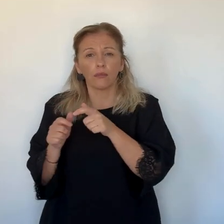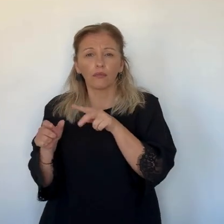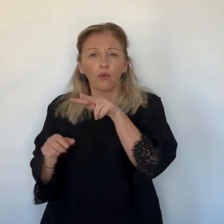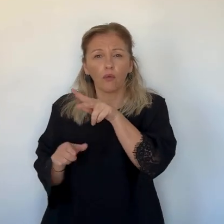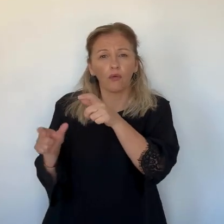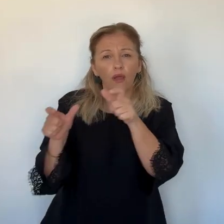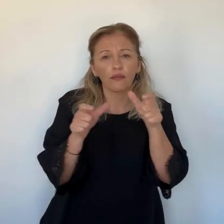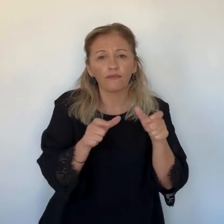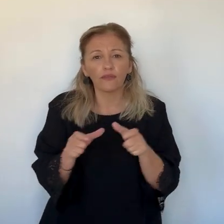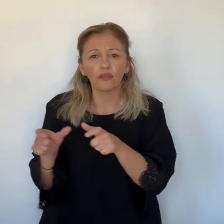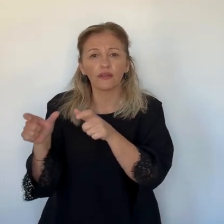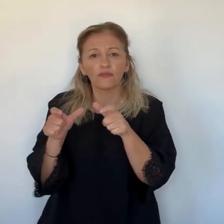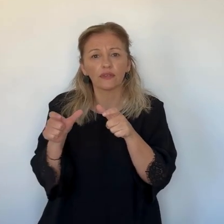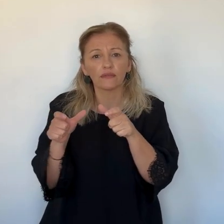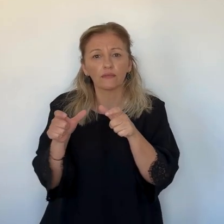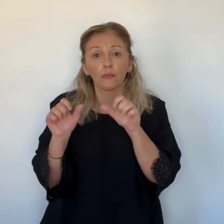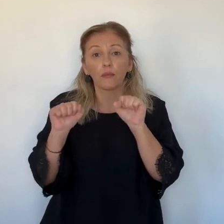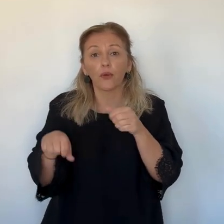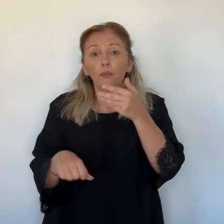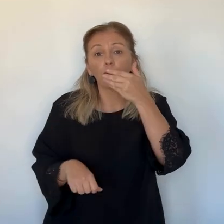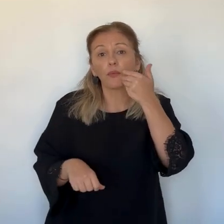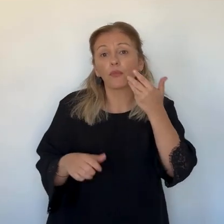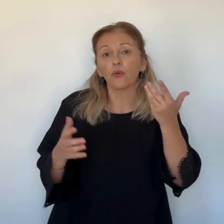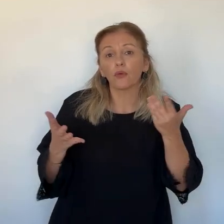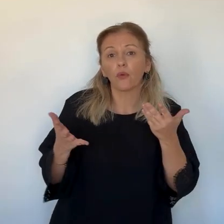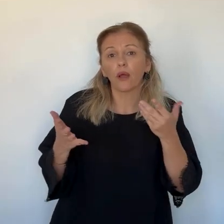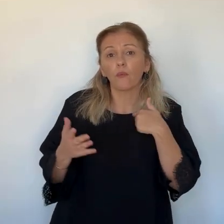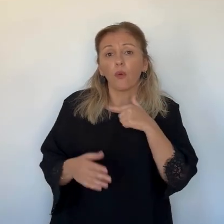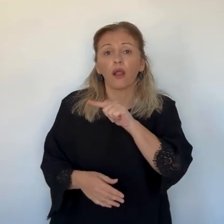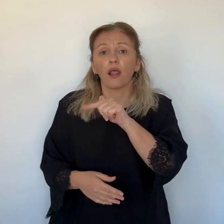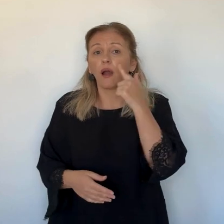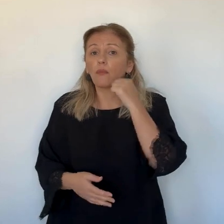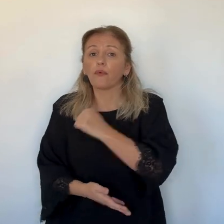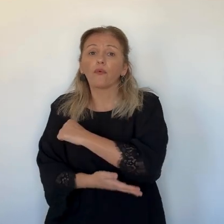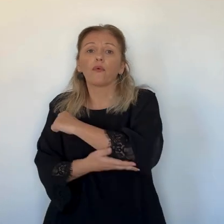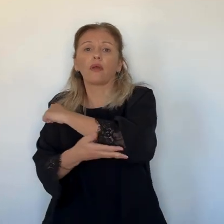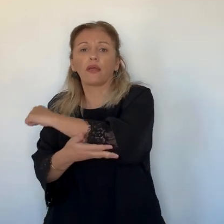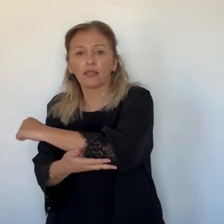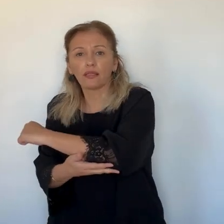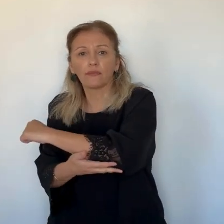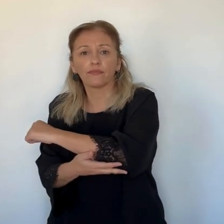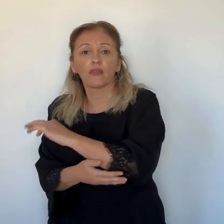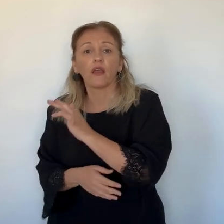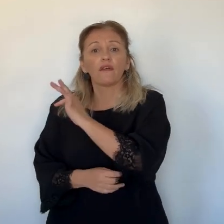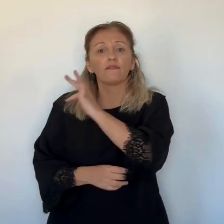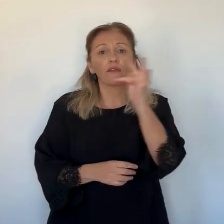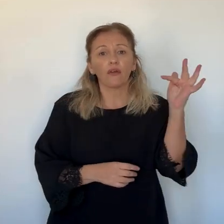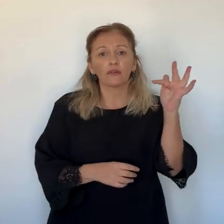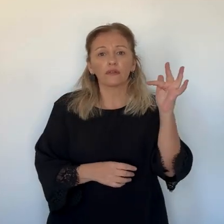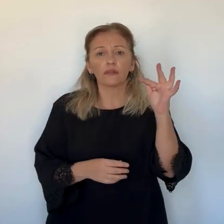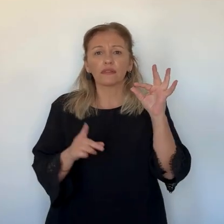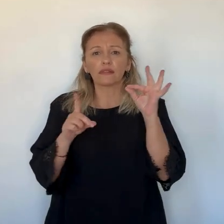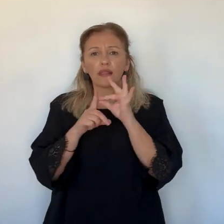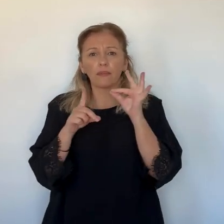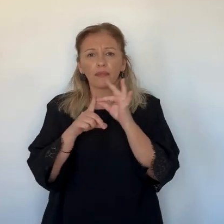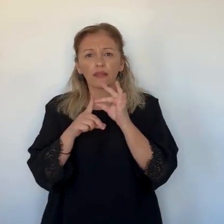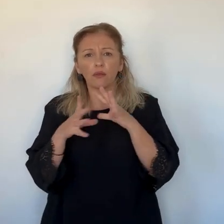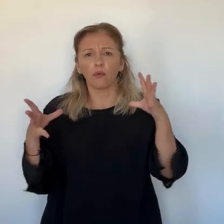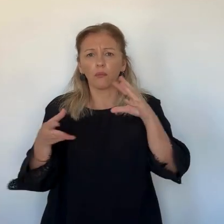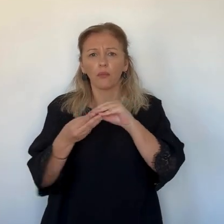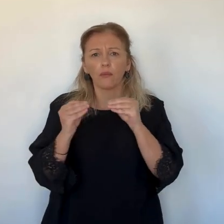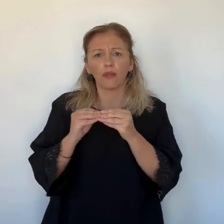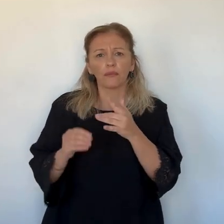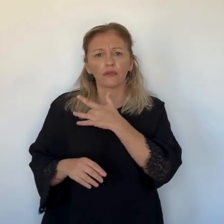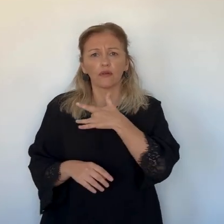voit tous les 3 mois, 3-4 mois, où à la demande des endocrinologues, où à la demande des patients. Quand ils ont besoin de faire une supervision,